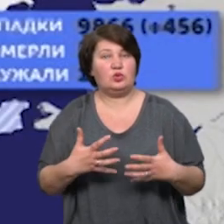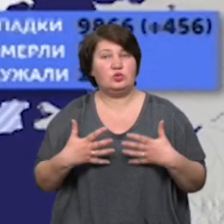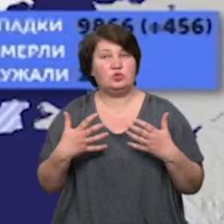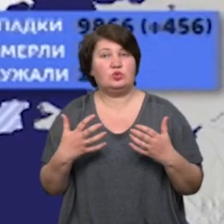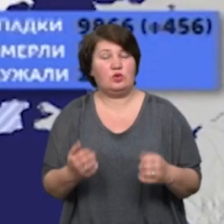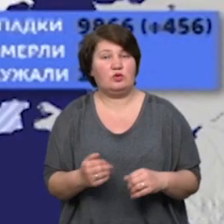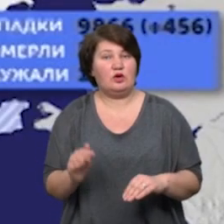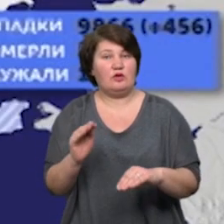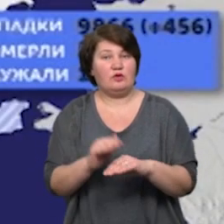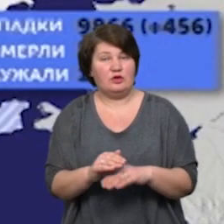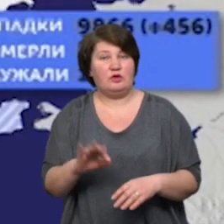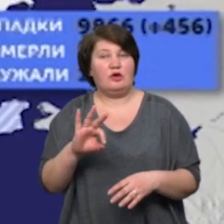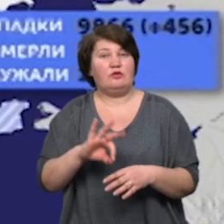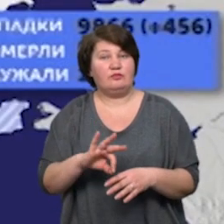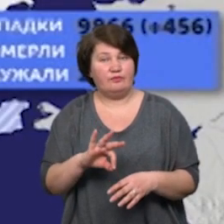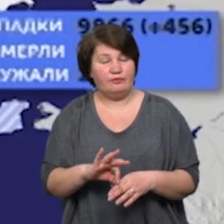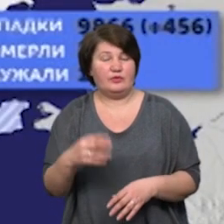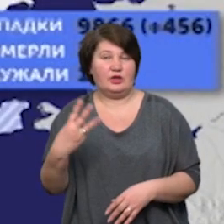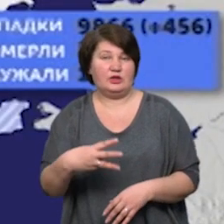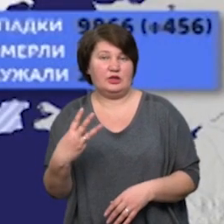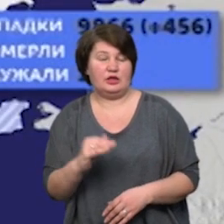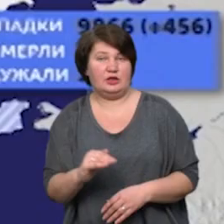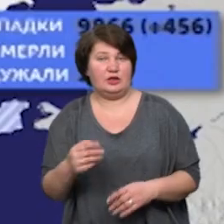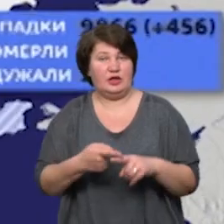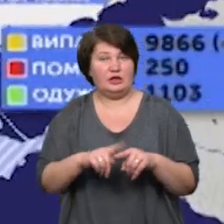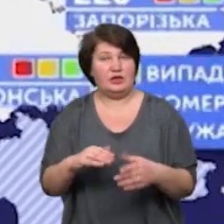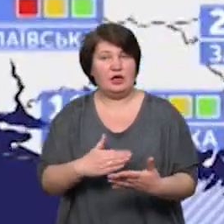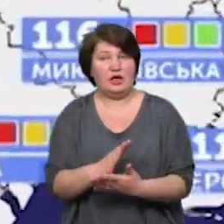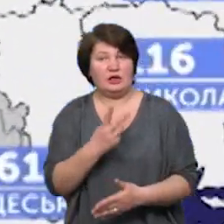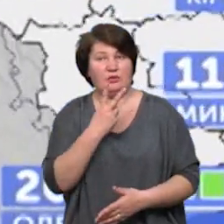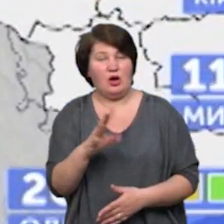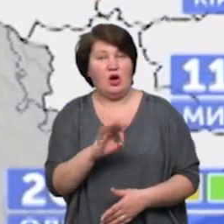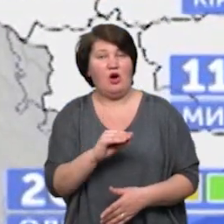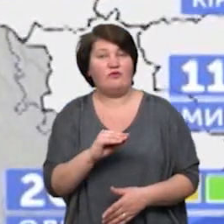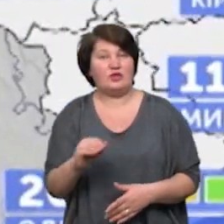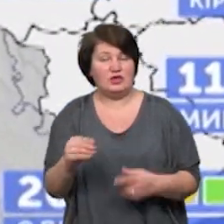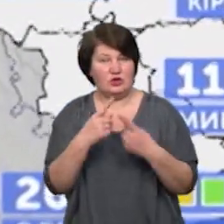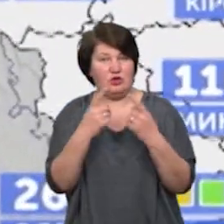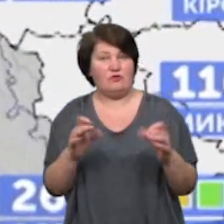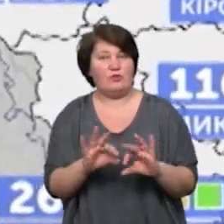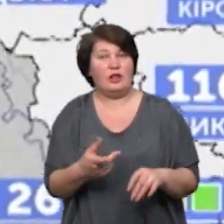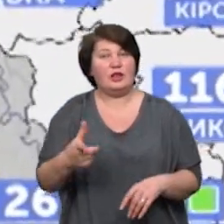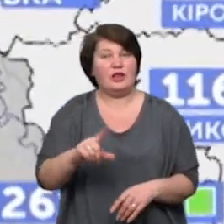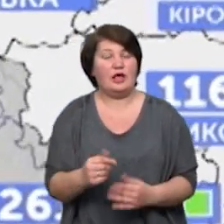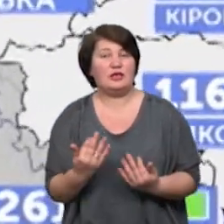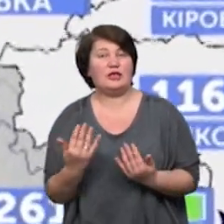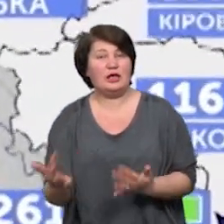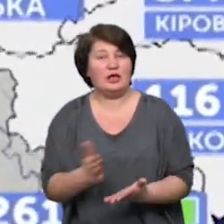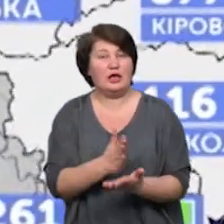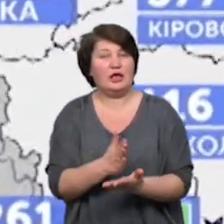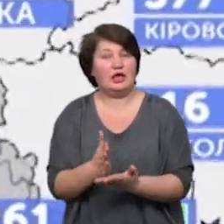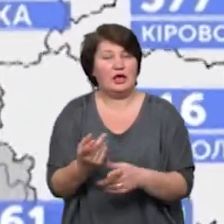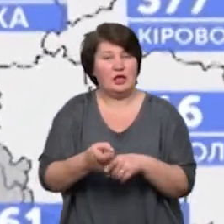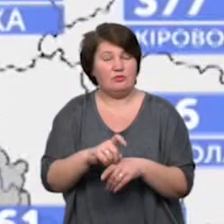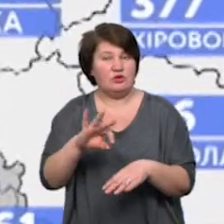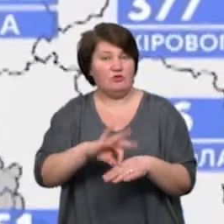виявили вірус – 33 дитини. На цій карті ви бачите офіційну інформацію про інфікованих, де і скільки їх є. Найбільше